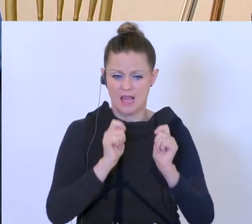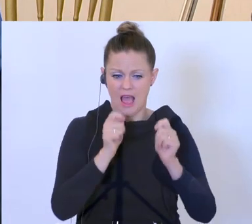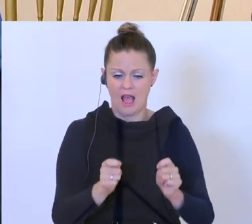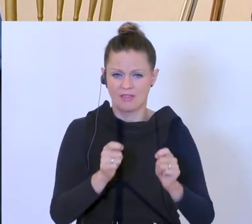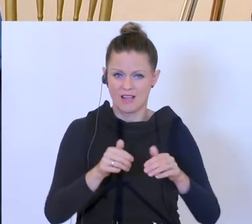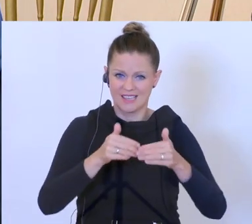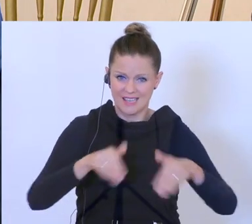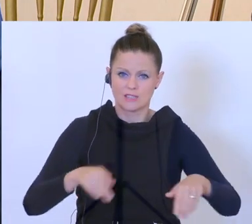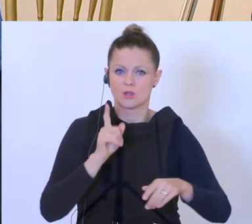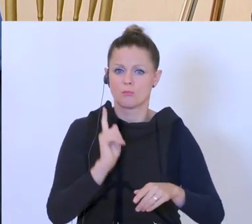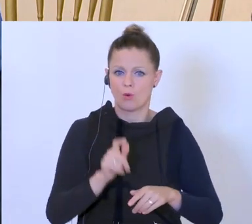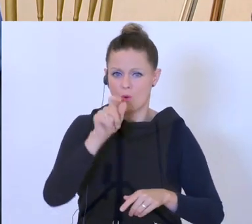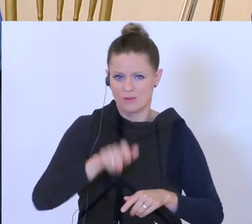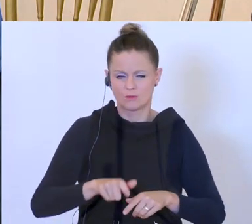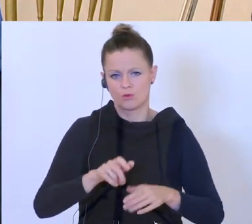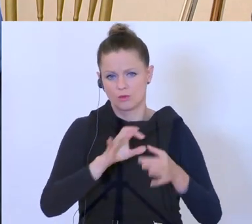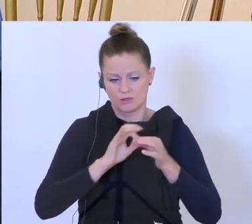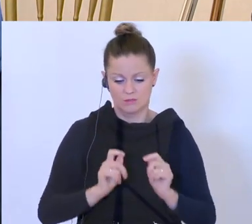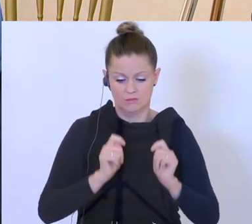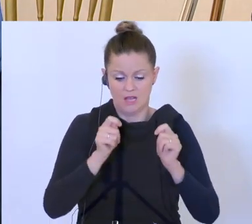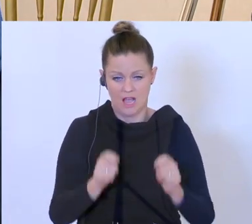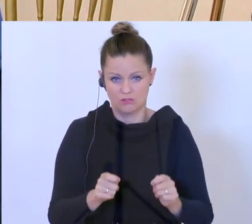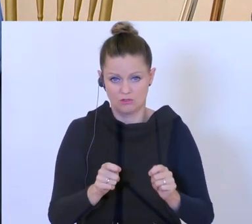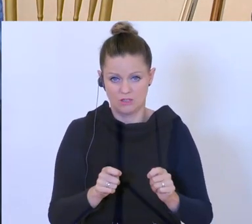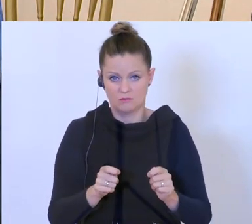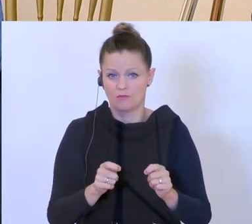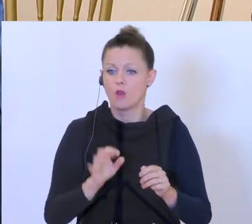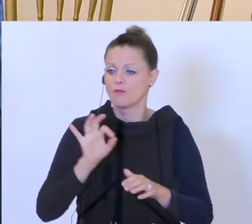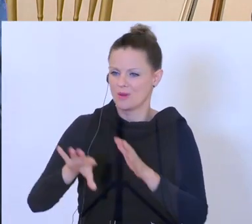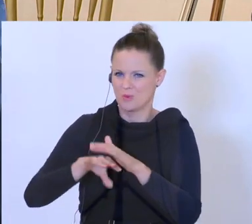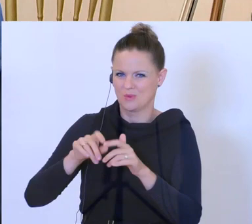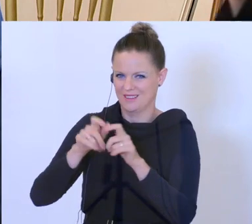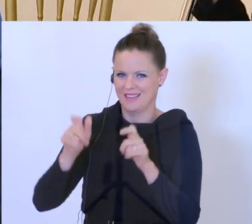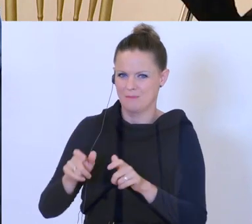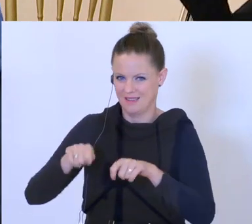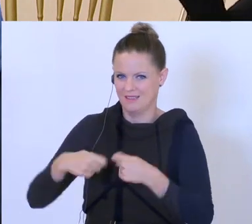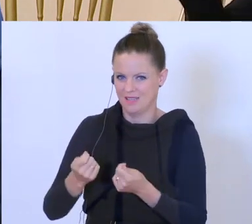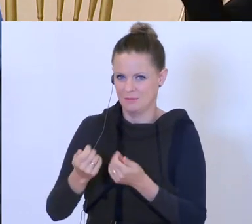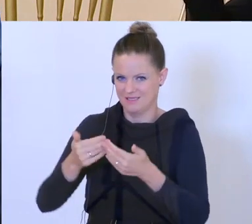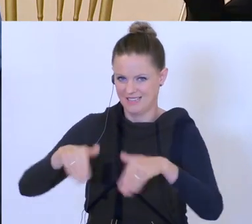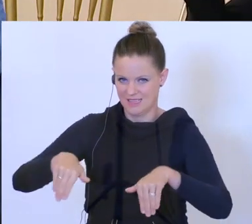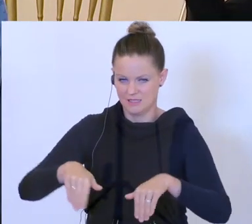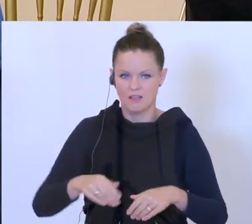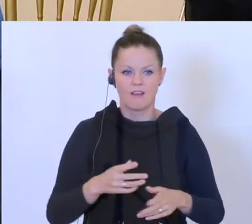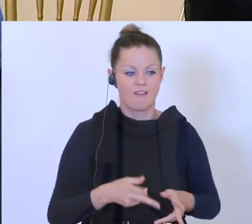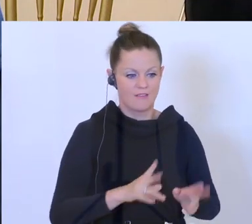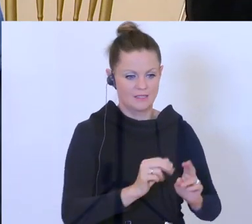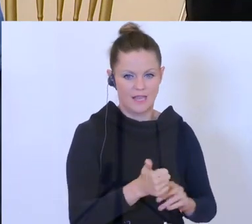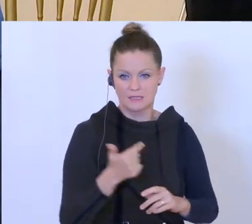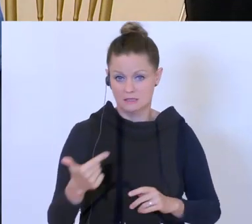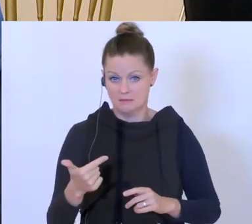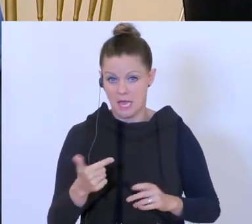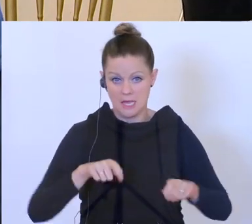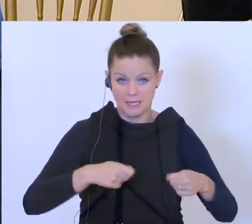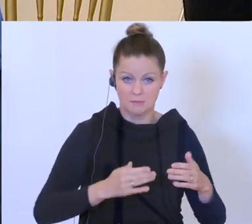geben? Beim Hilfsfonds für die Unternehmen gibt es das ja. Also der erste Härtefonds, also Phase 1, Phase 2. Also wird es da